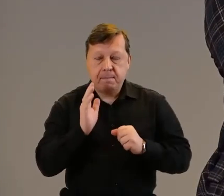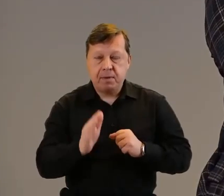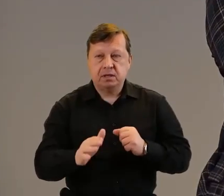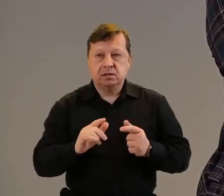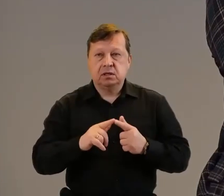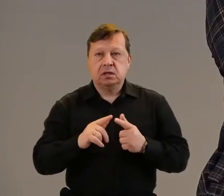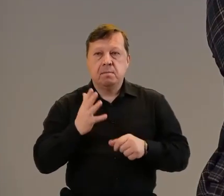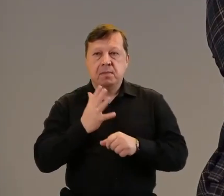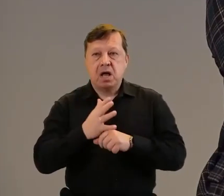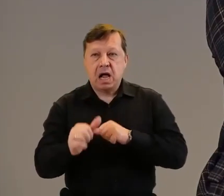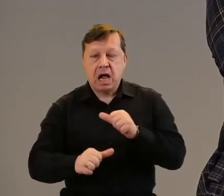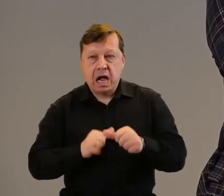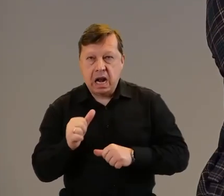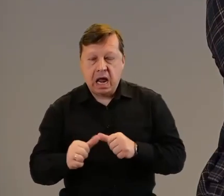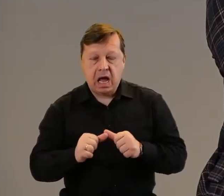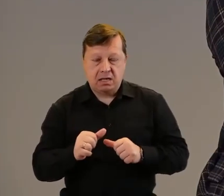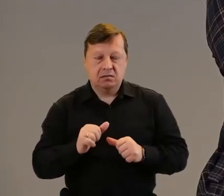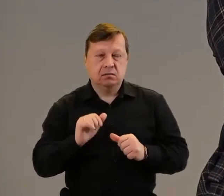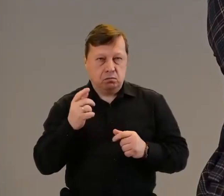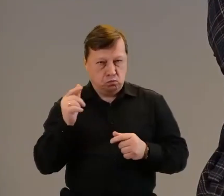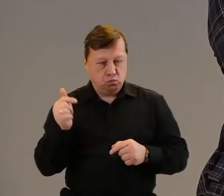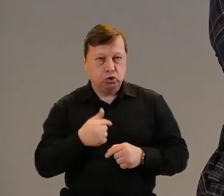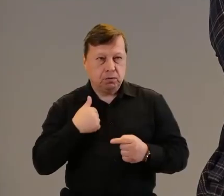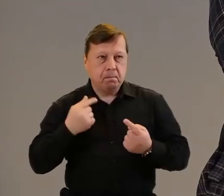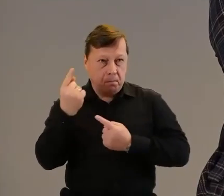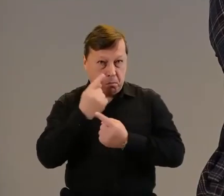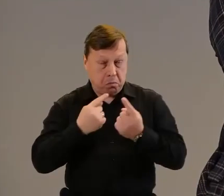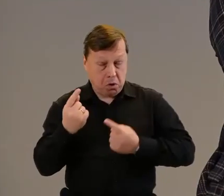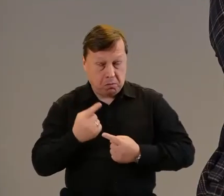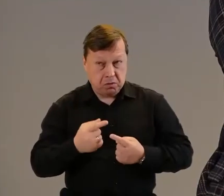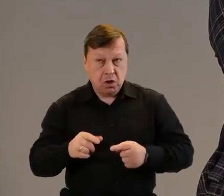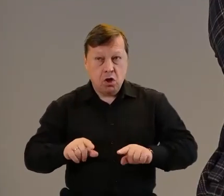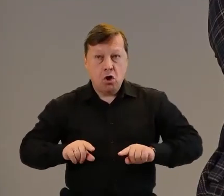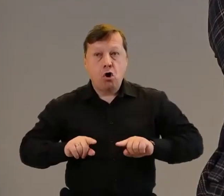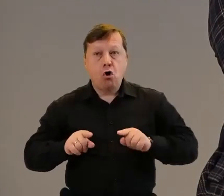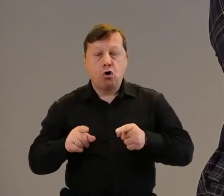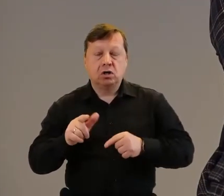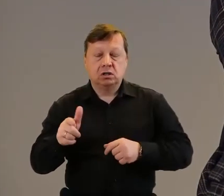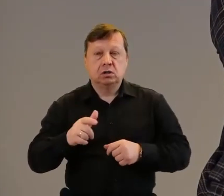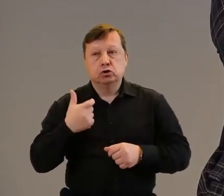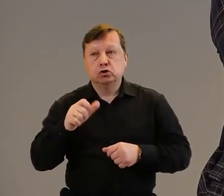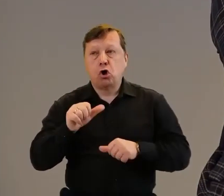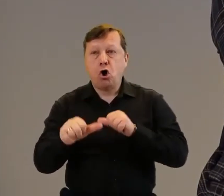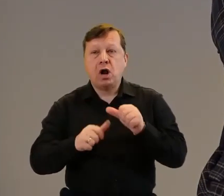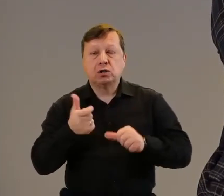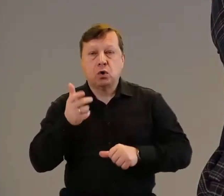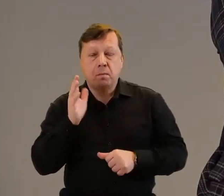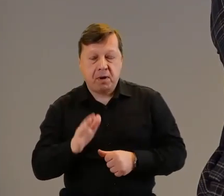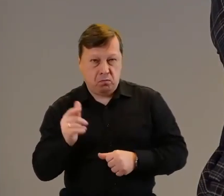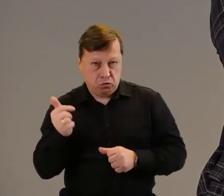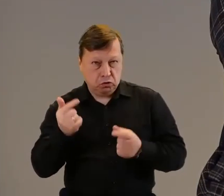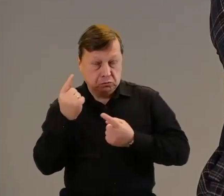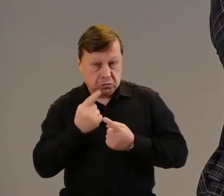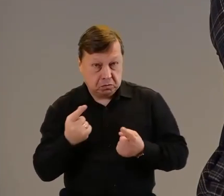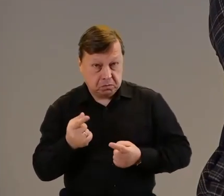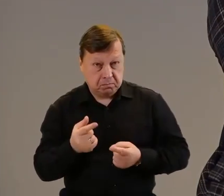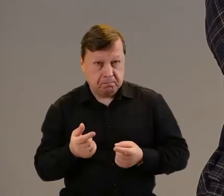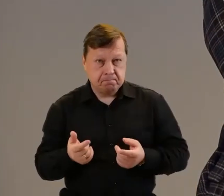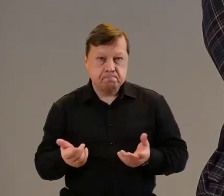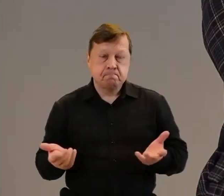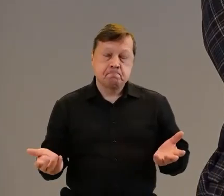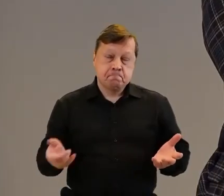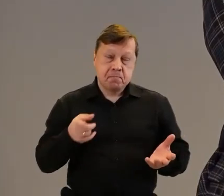będziemy za 50 lat, czy wyobrażamy sobie naszą organizację za 100 lat. To było